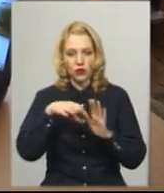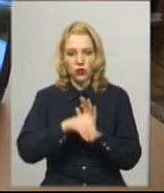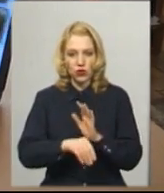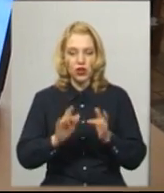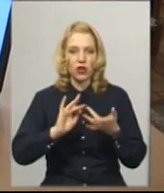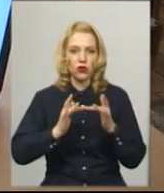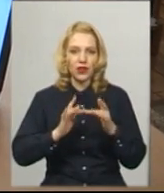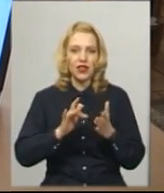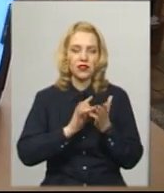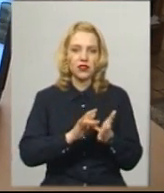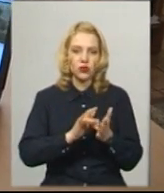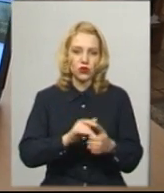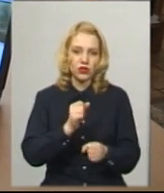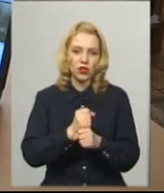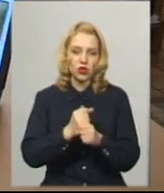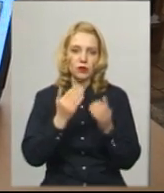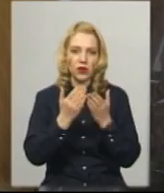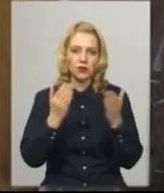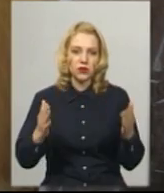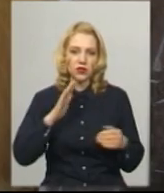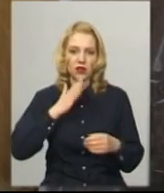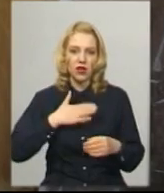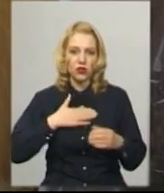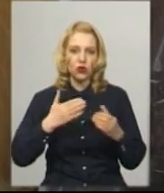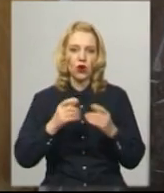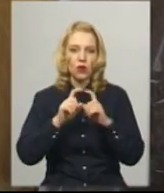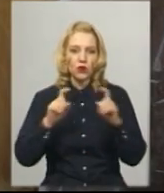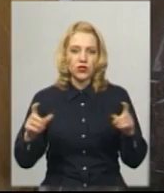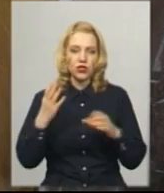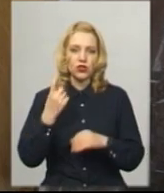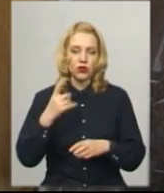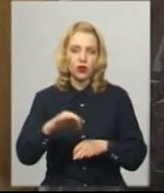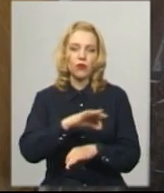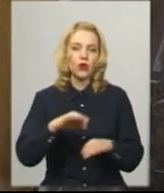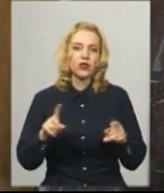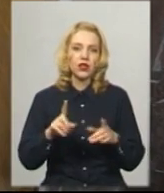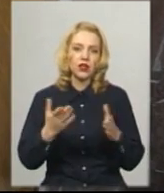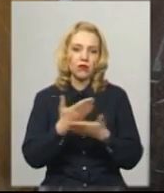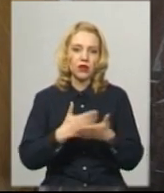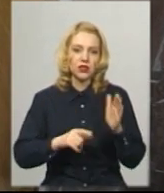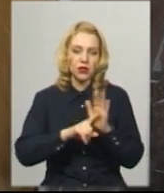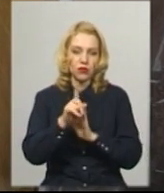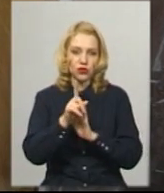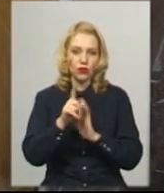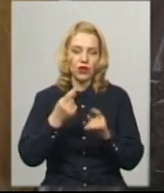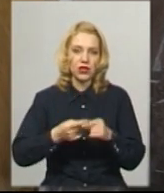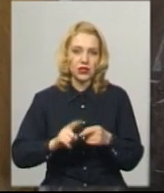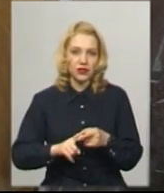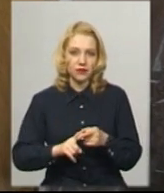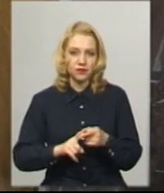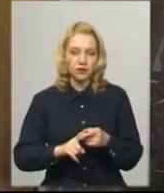онлайн-екскурсій діючими експозиціями нашого музею. Ще один проєкт, який ми започаткували – це